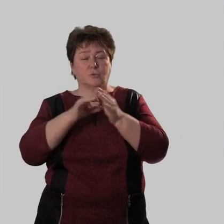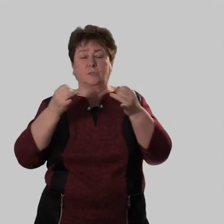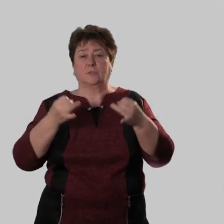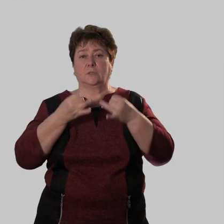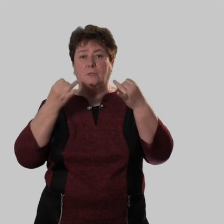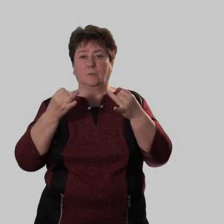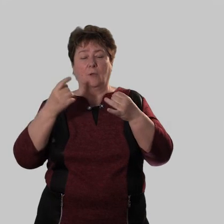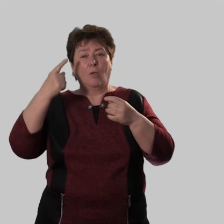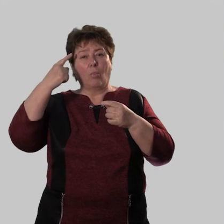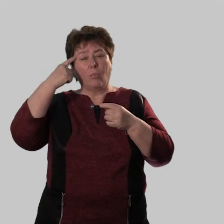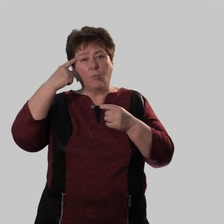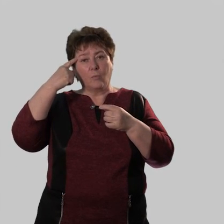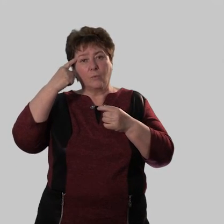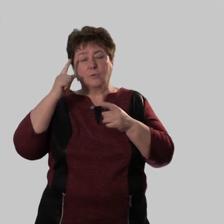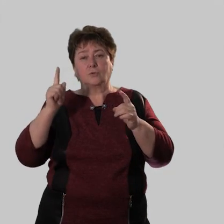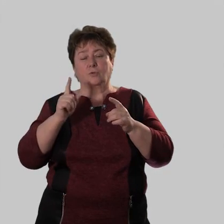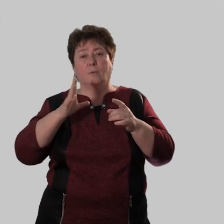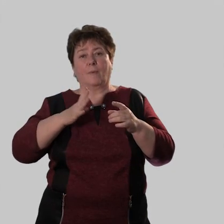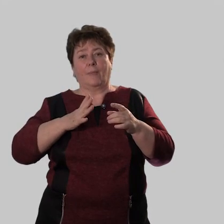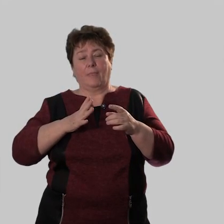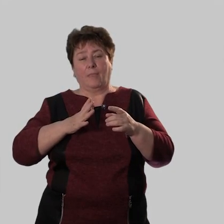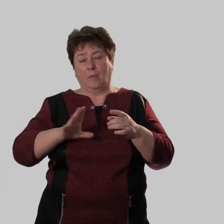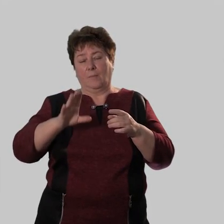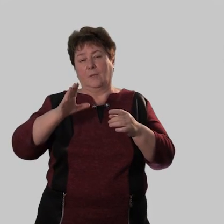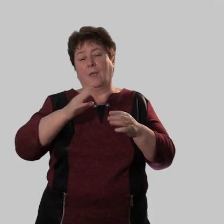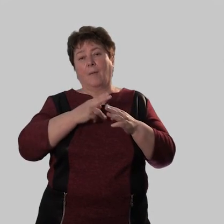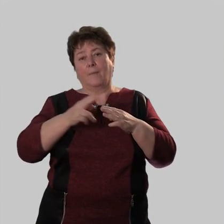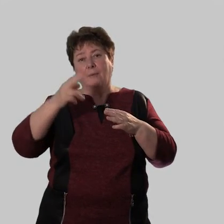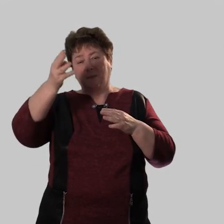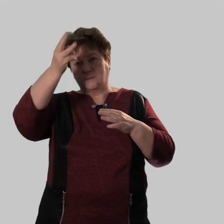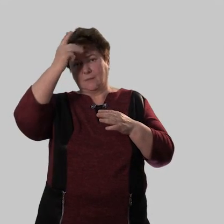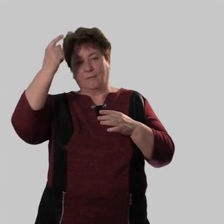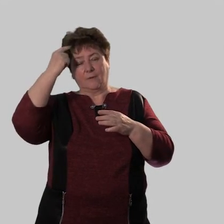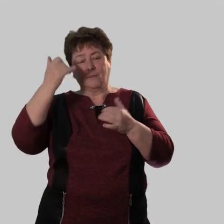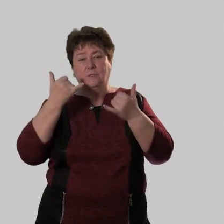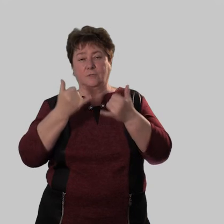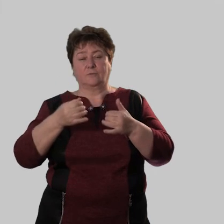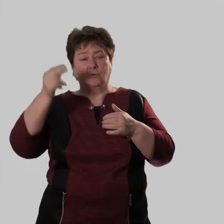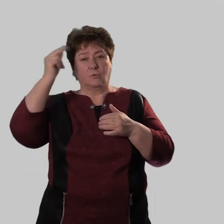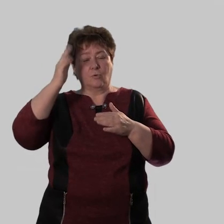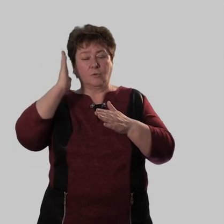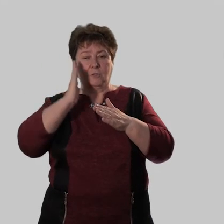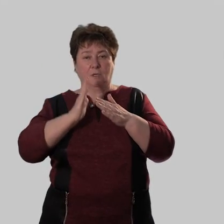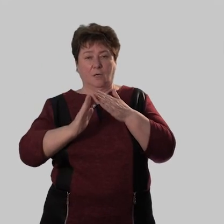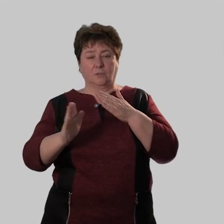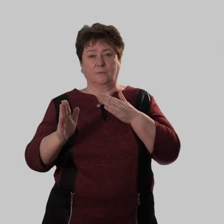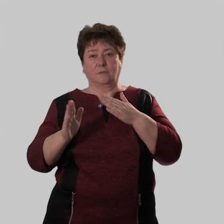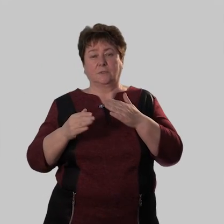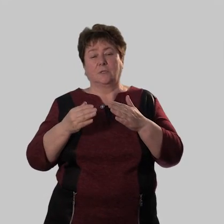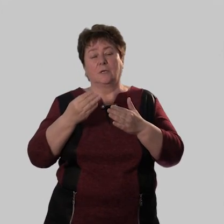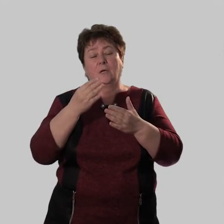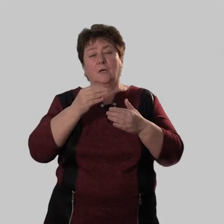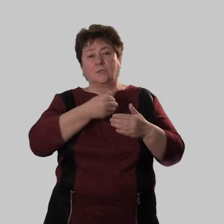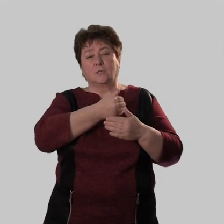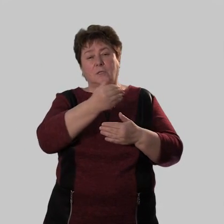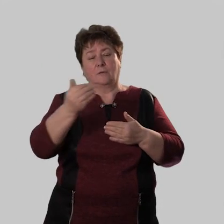слушать с интересом, думать, чтобы не быть без царя в голове. Ну а на сегодня наш урок подошел к концу.